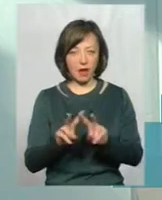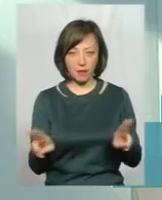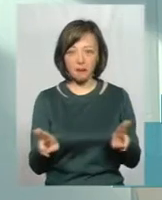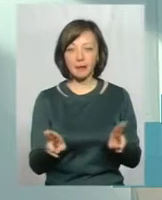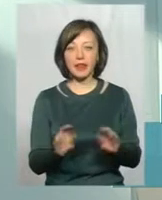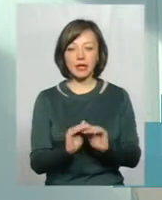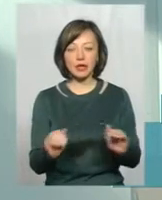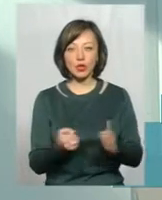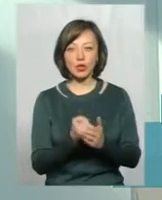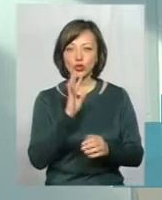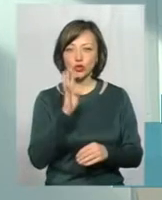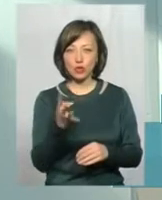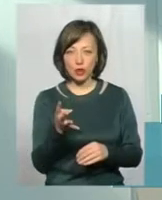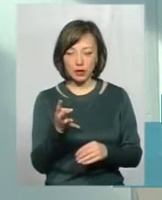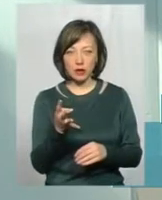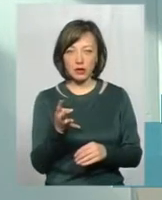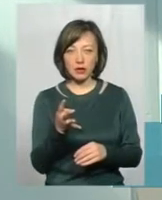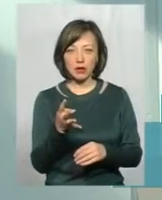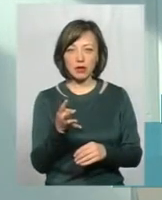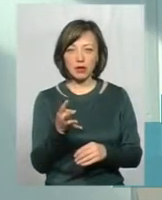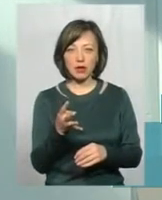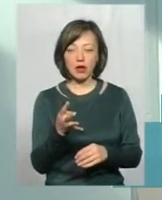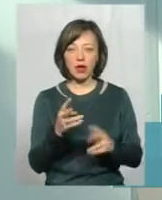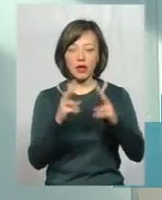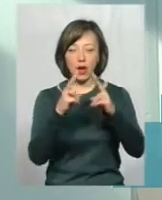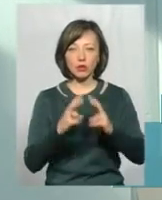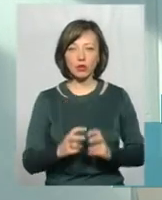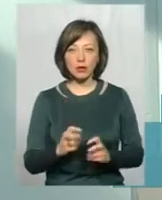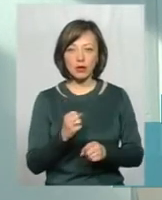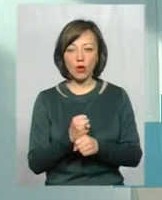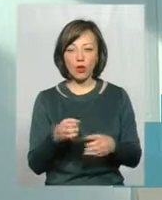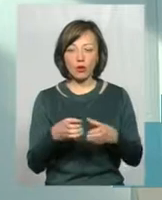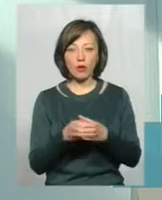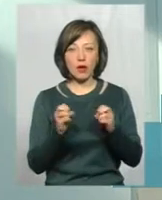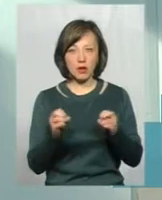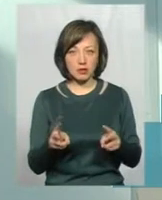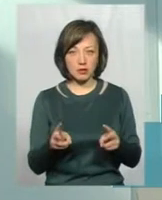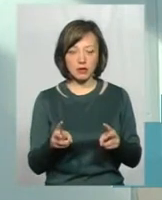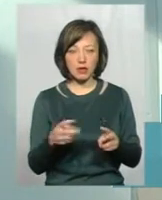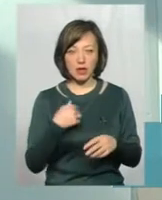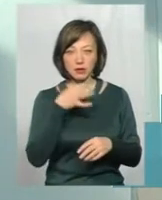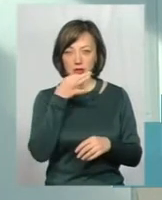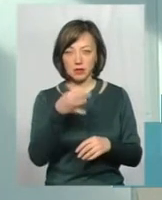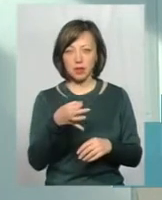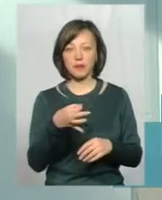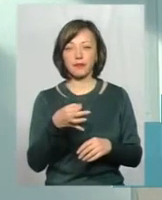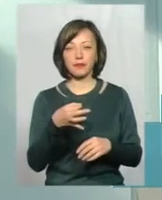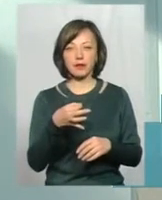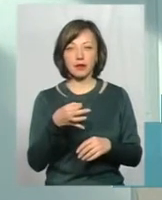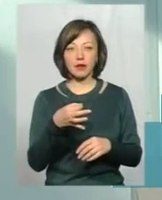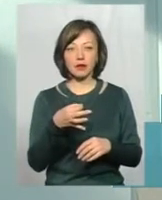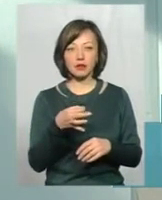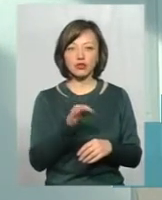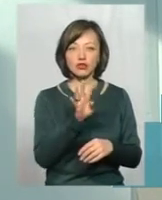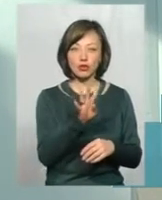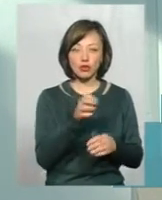наприклад, діти до 4-х років проходять туберкулінодіагностику в групах риска, о которых я сказала. С 4